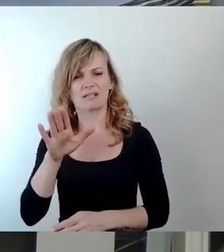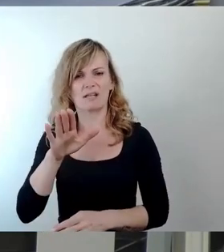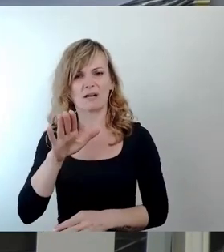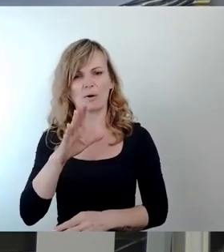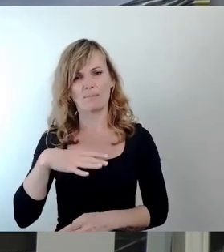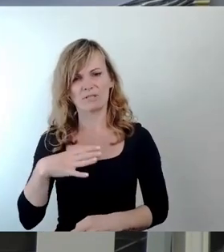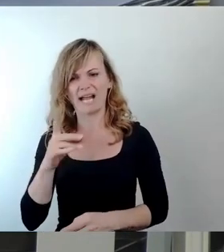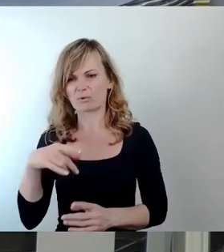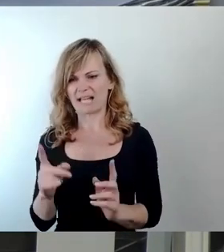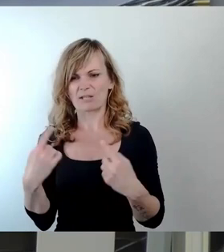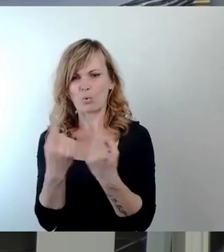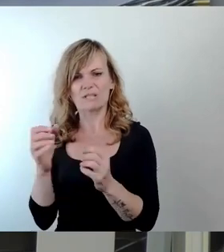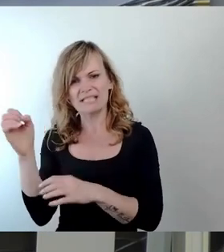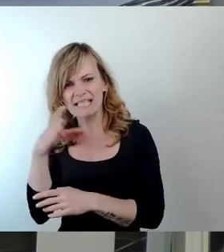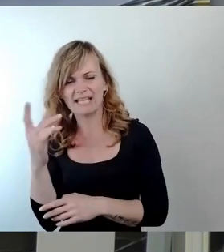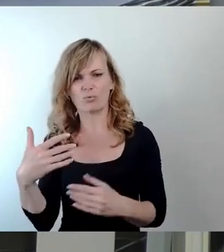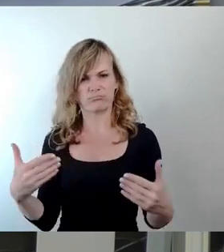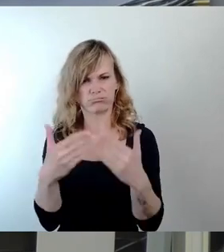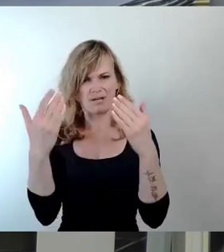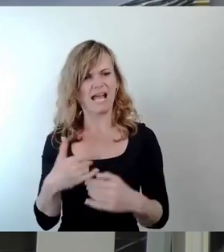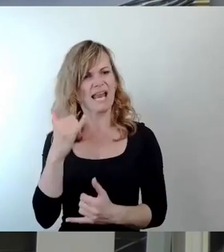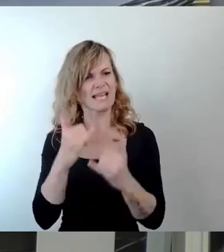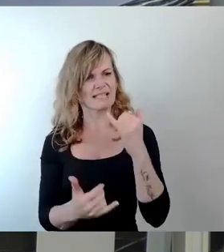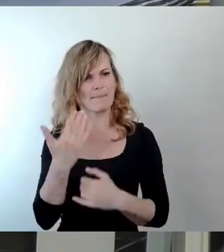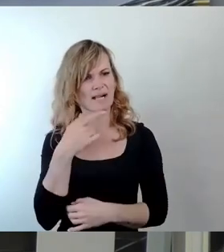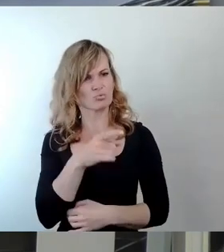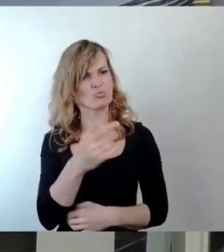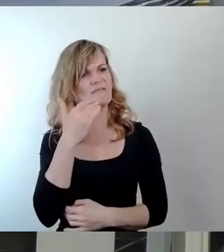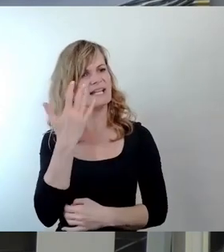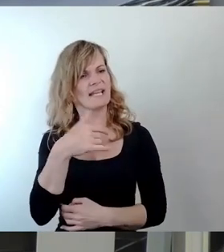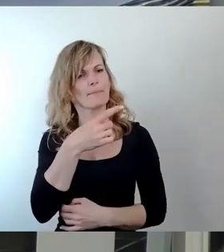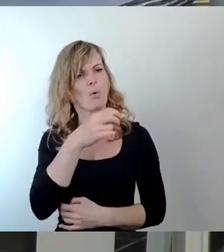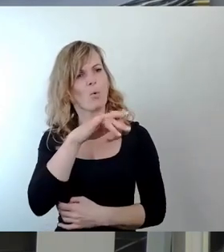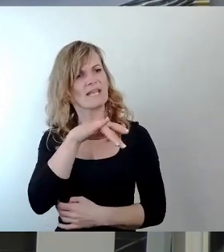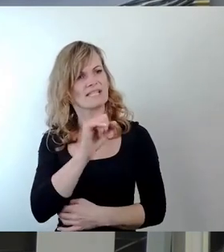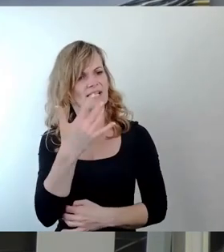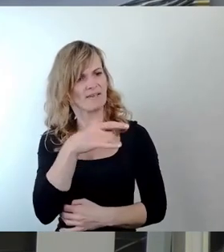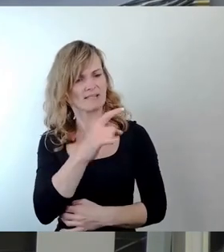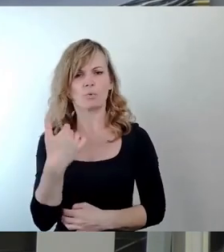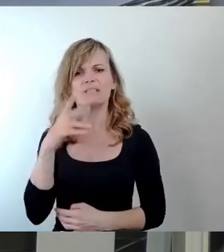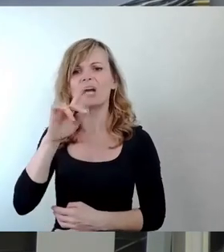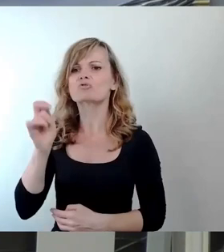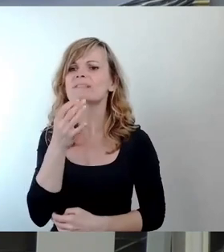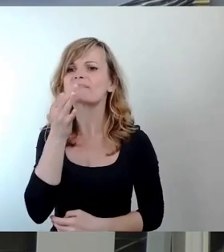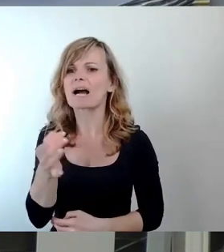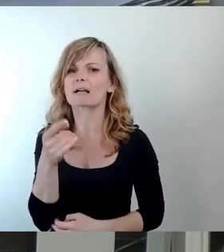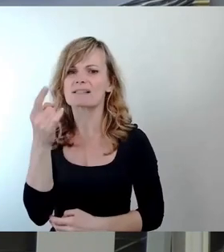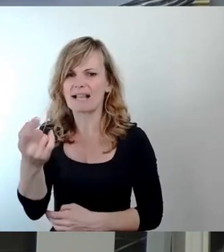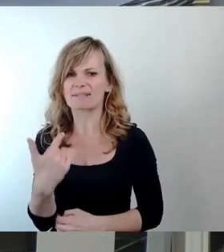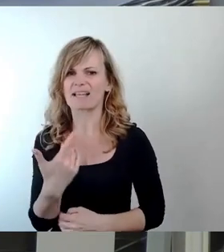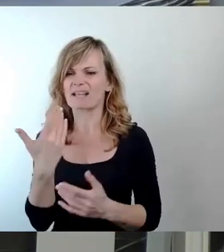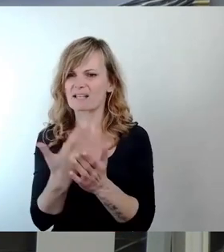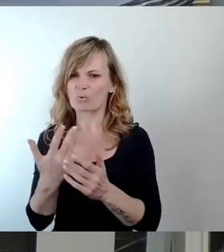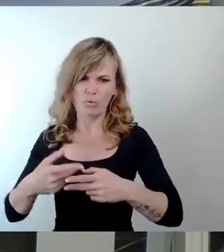das nicht selber und wann war es das letzte Mal in Rolles? Und Herr Schmidt, eine Frage, Sie haben einen Freibrief erstellt.